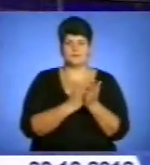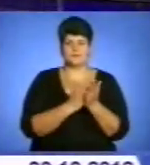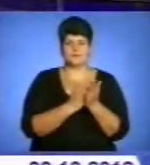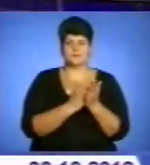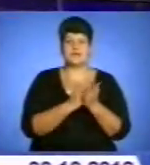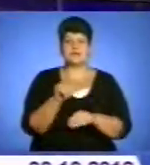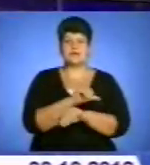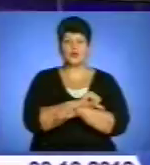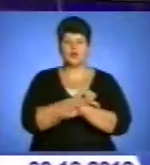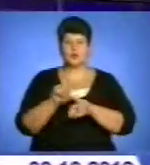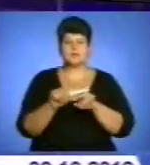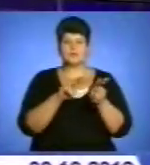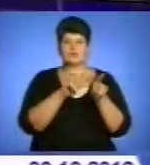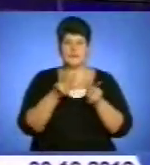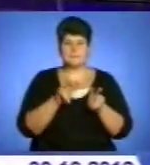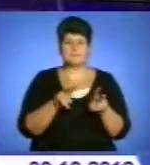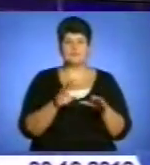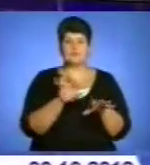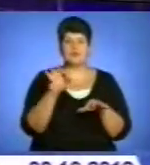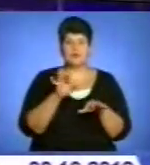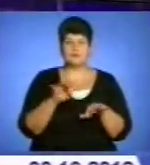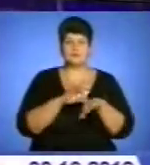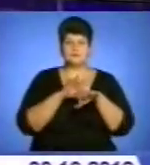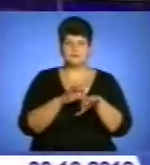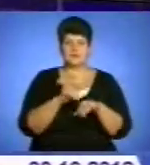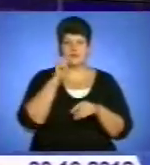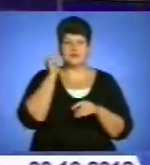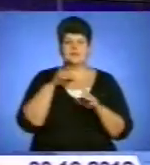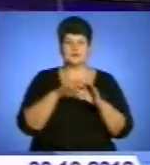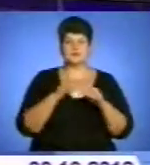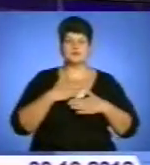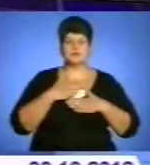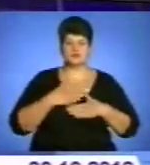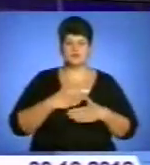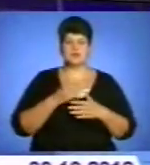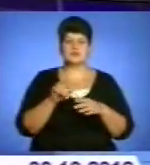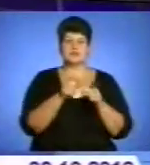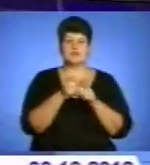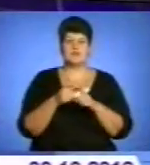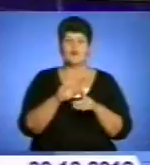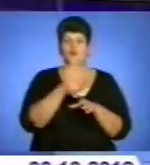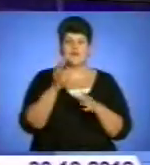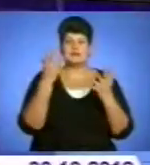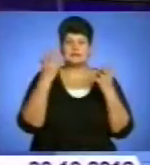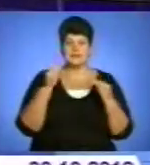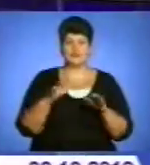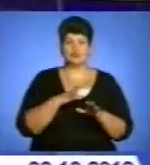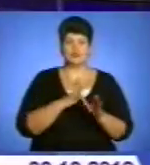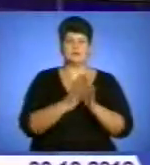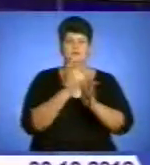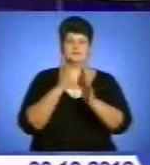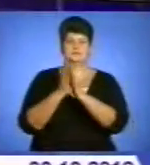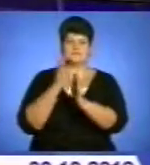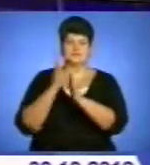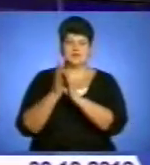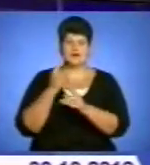Закордонні спостерігачі перебігом українських виборів задоволені. За словами наглядачів, весь день виборів на дільницях були черги. А